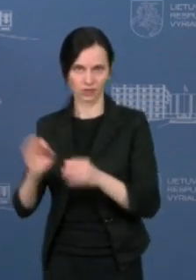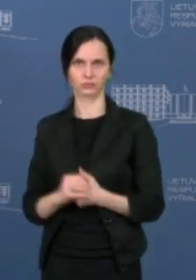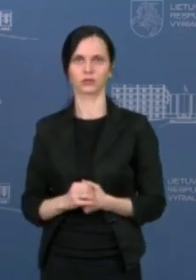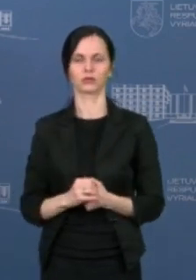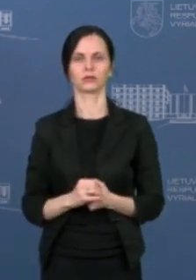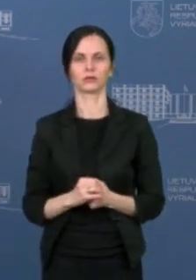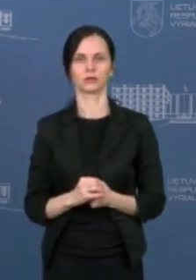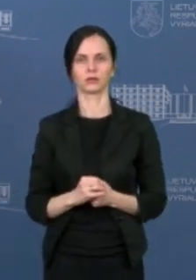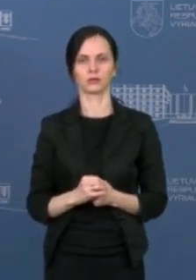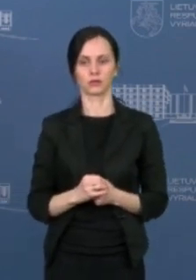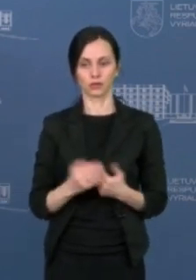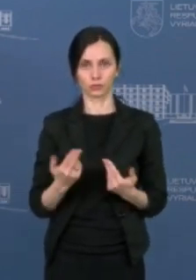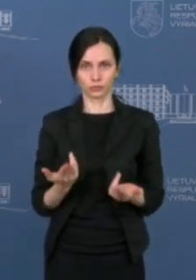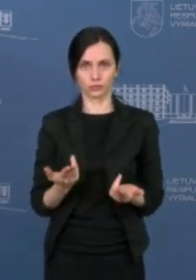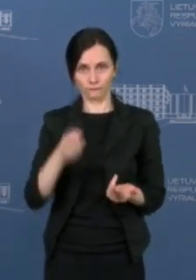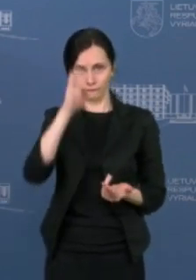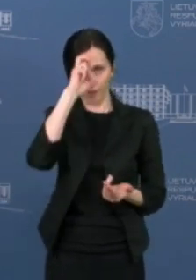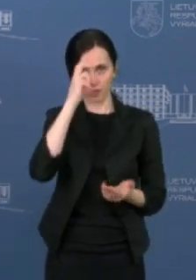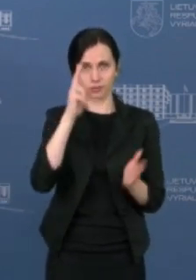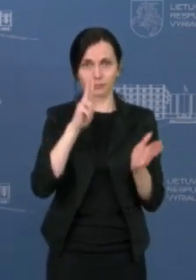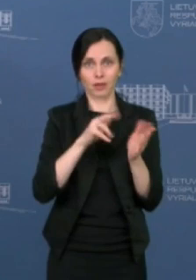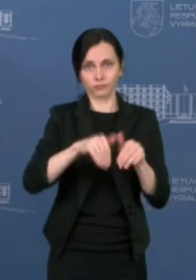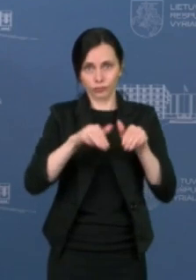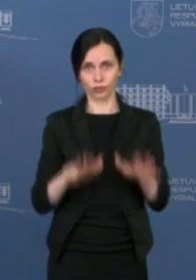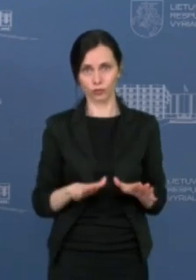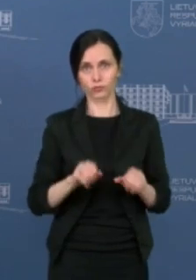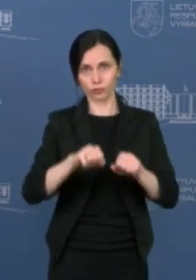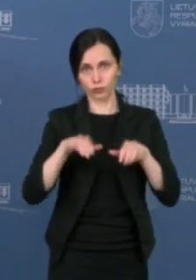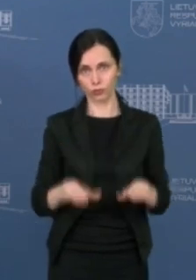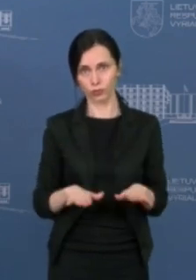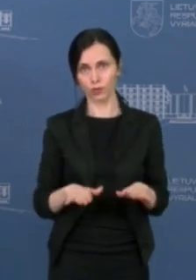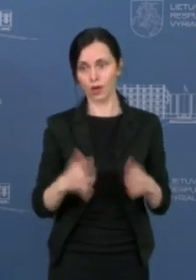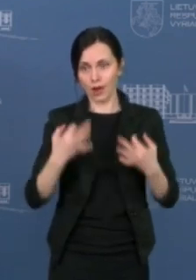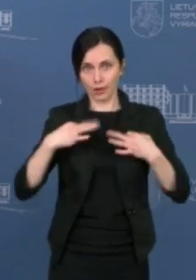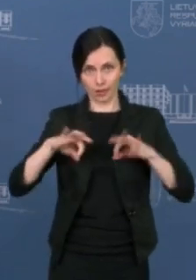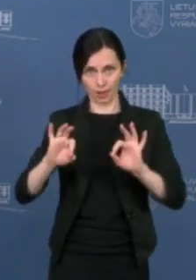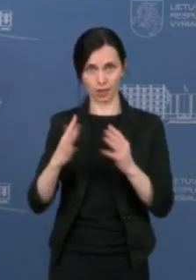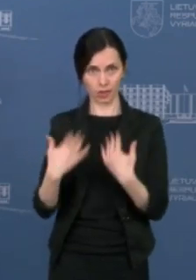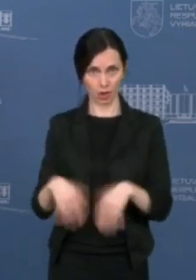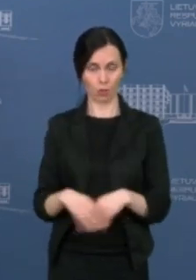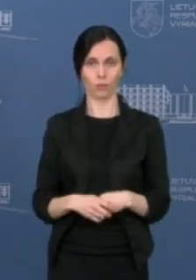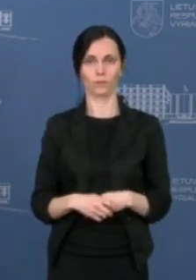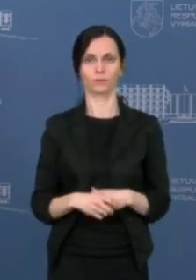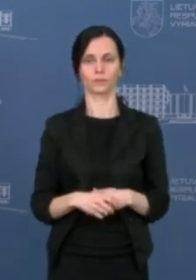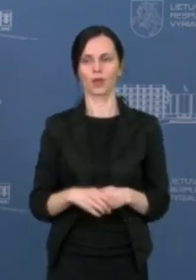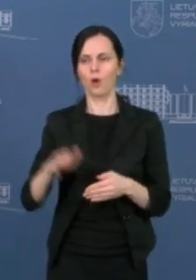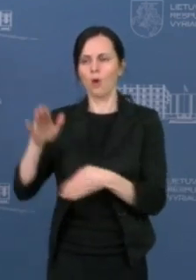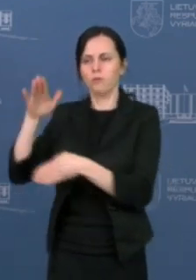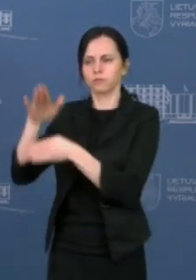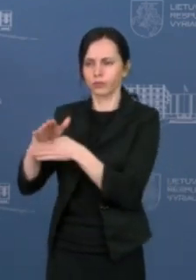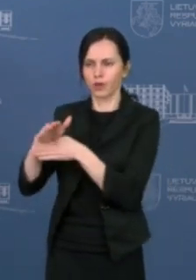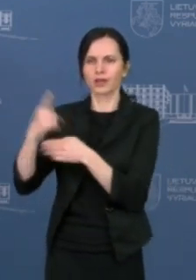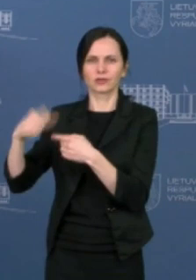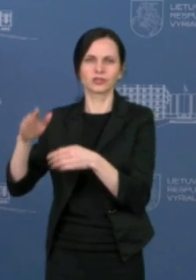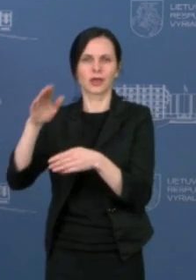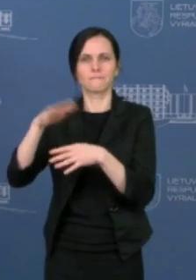laukia. Ta vyriausybė savo nutarimu ir leido. Kadangi pavilijonai, kai kuriuose